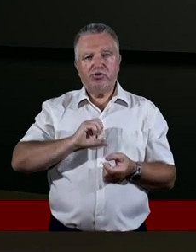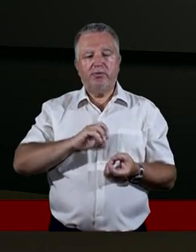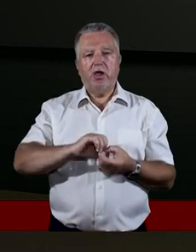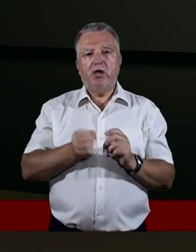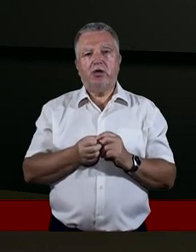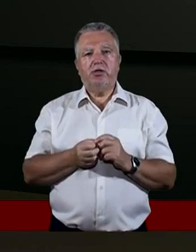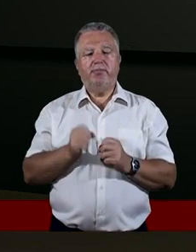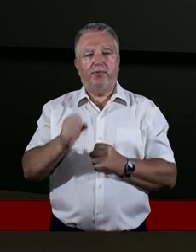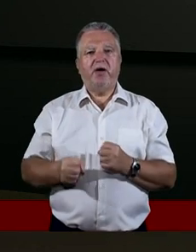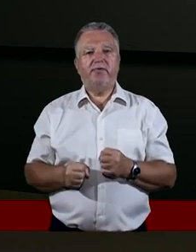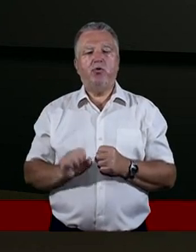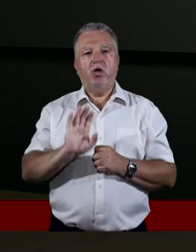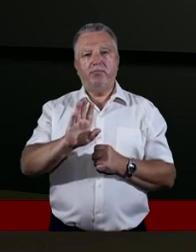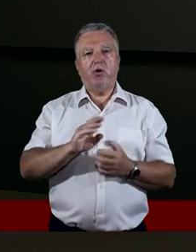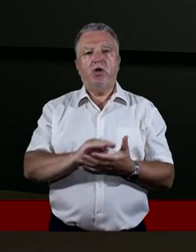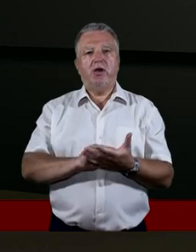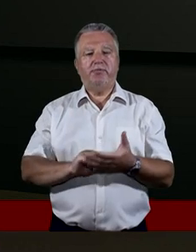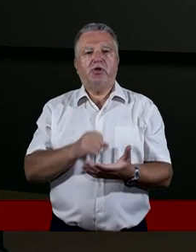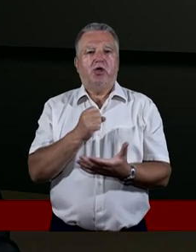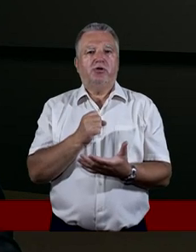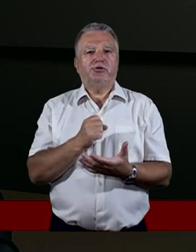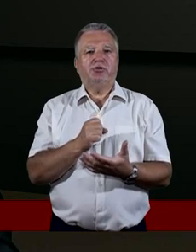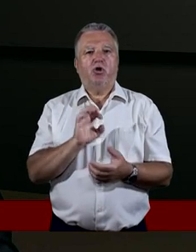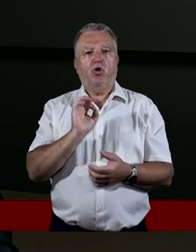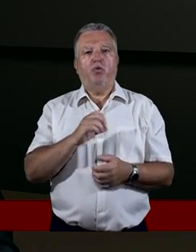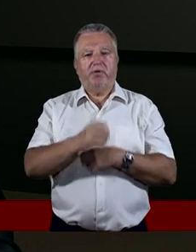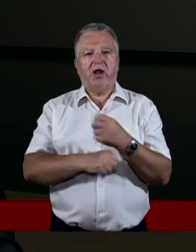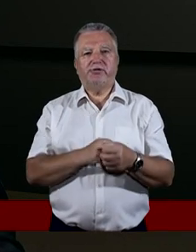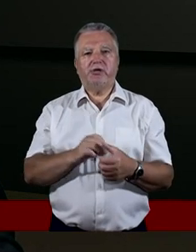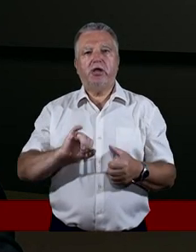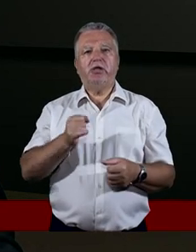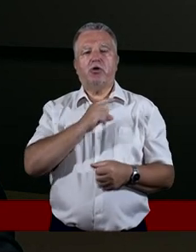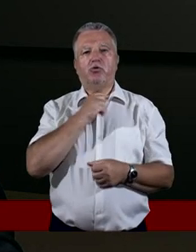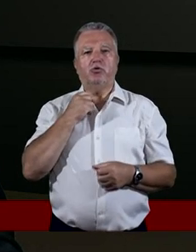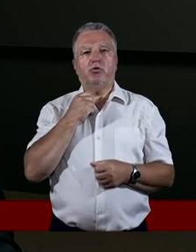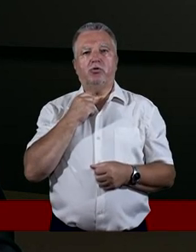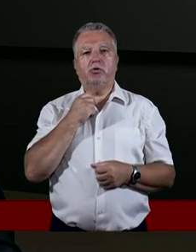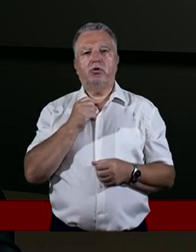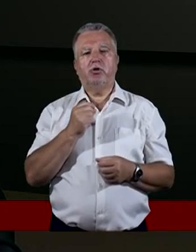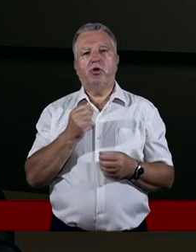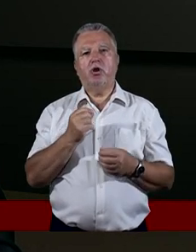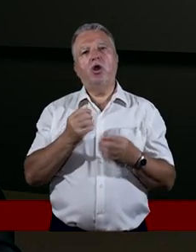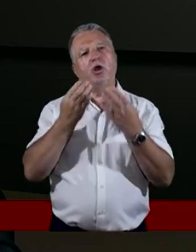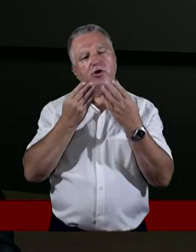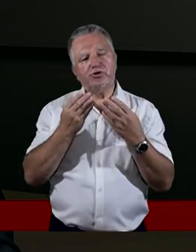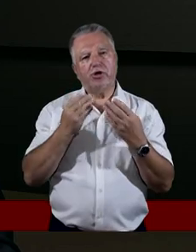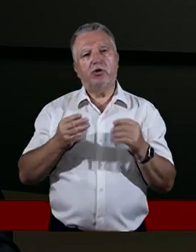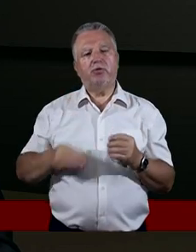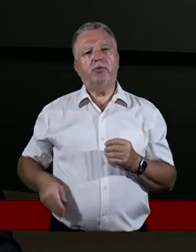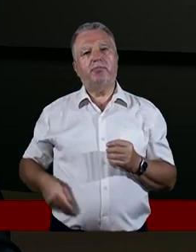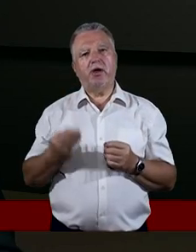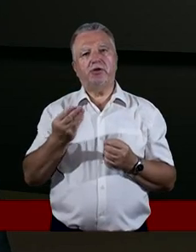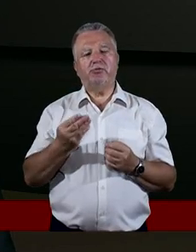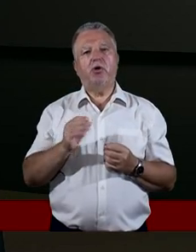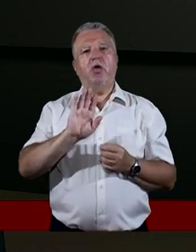miał napisać podanie o pracę jako duchowny. Być może brzmiałoby to tak. Szanowni Państwo, jako iż doszło